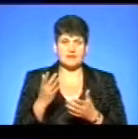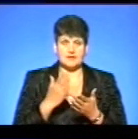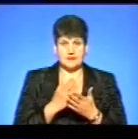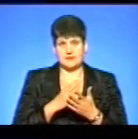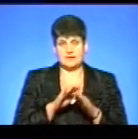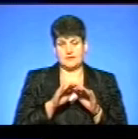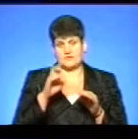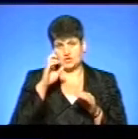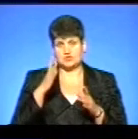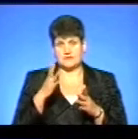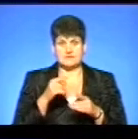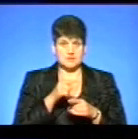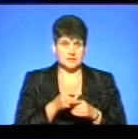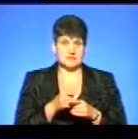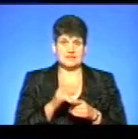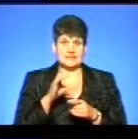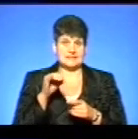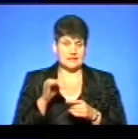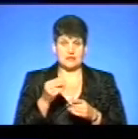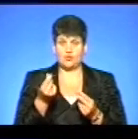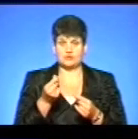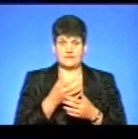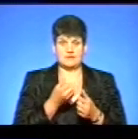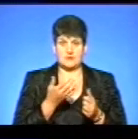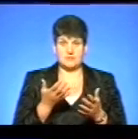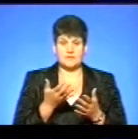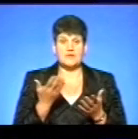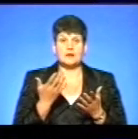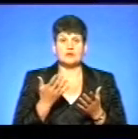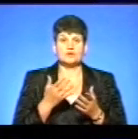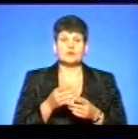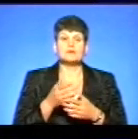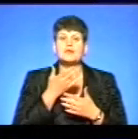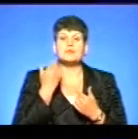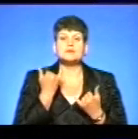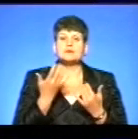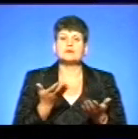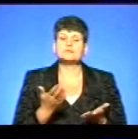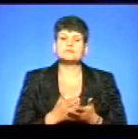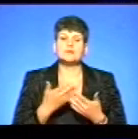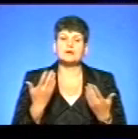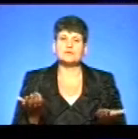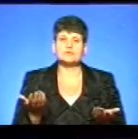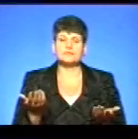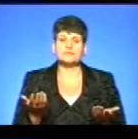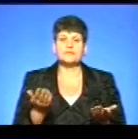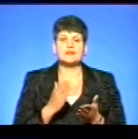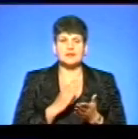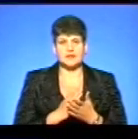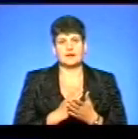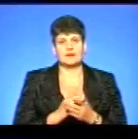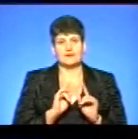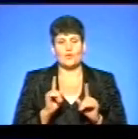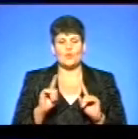держави, за кістенти кошти ніхто не бере. Якщо хворі хоче, кращий А вони, наприклад, скажуть, що нема зараз наявності. Ну, дивіться, є нюанси.